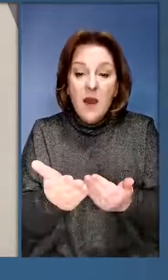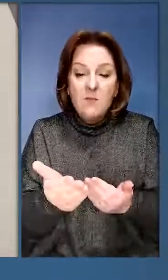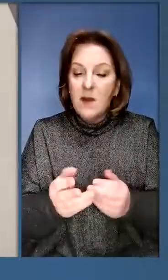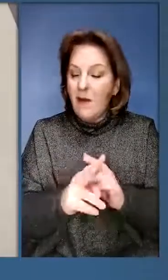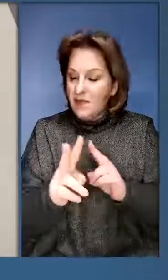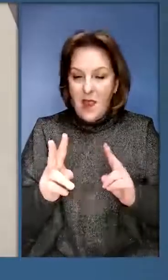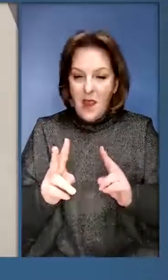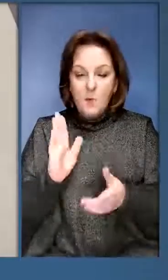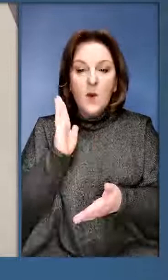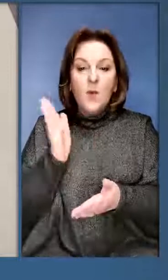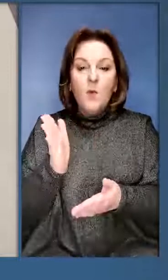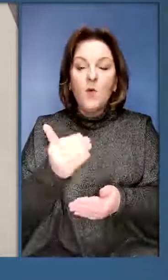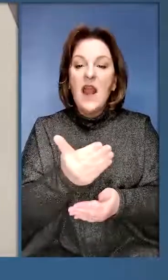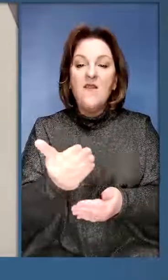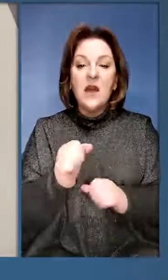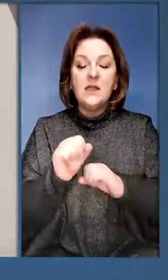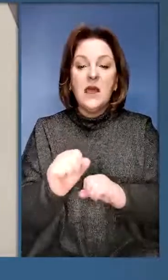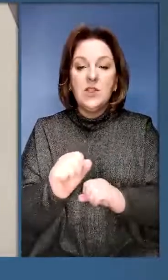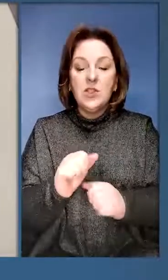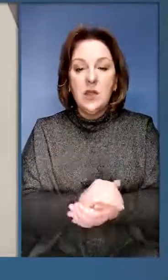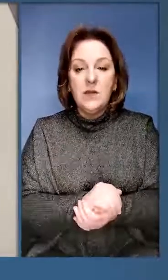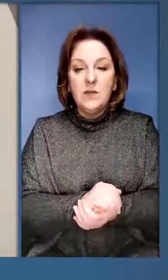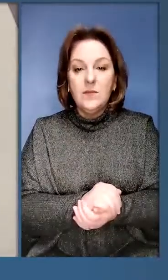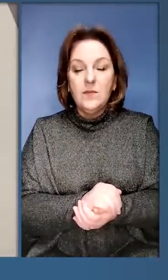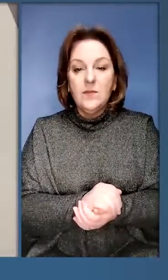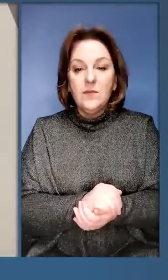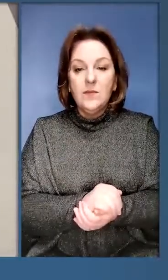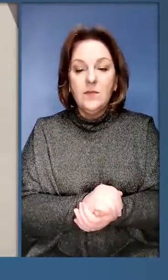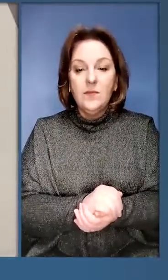за вами, нікому буде вас захищати.